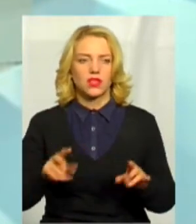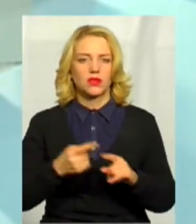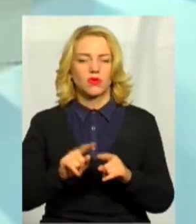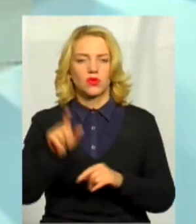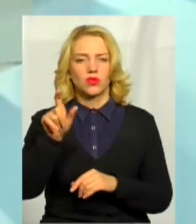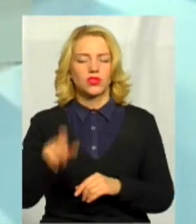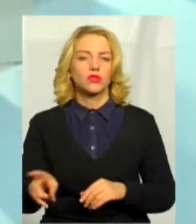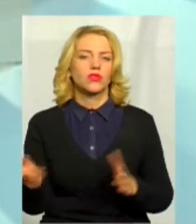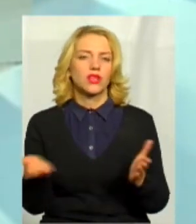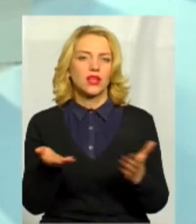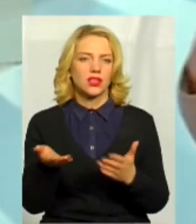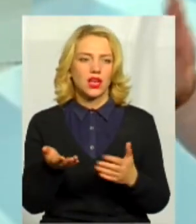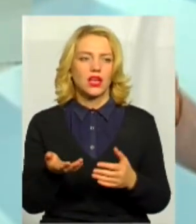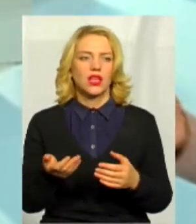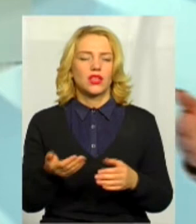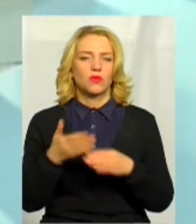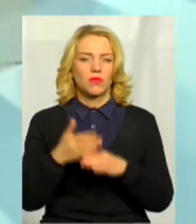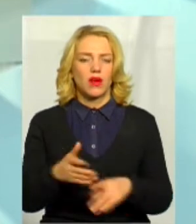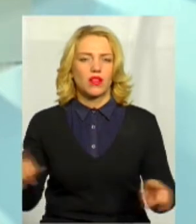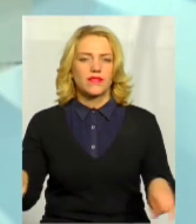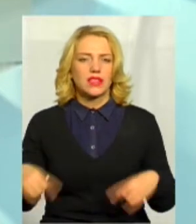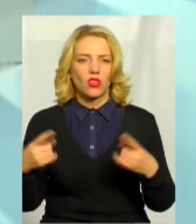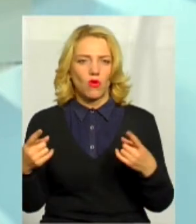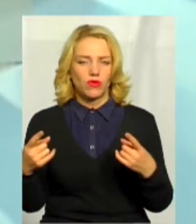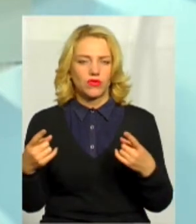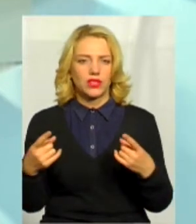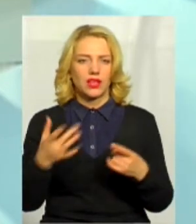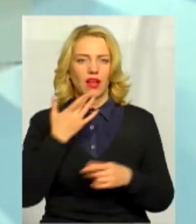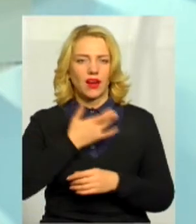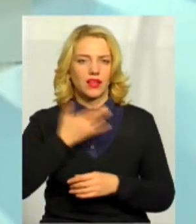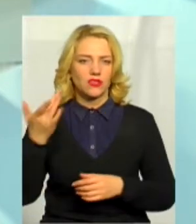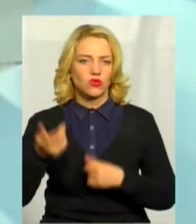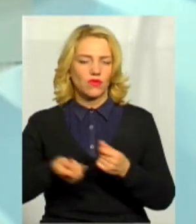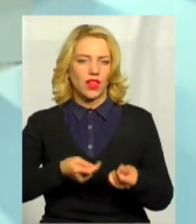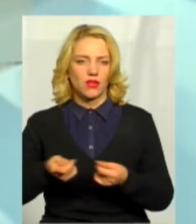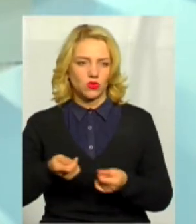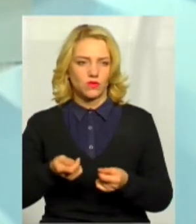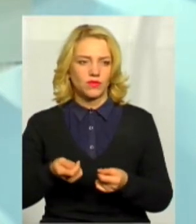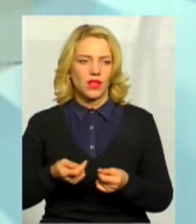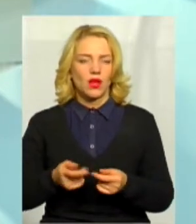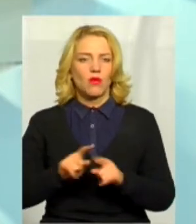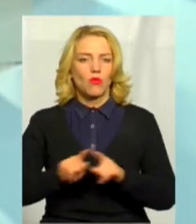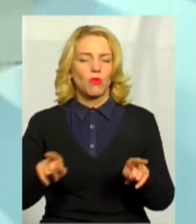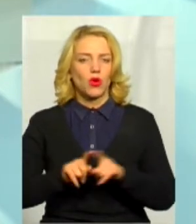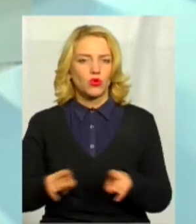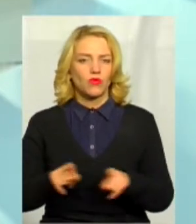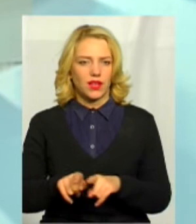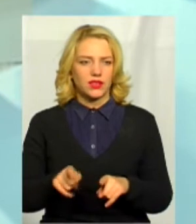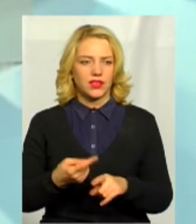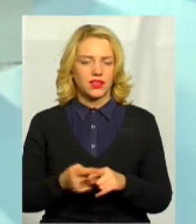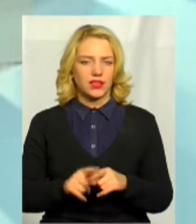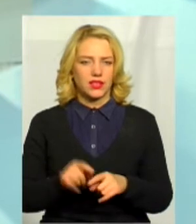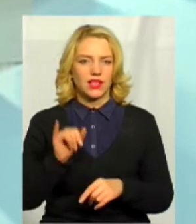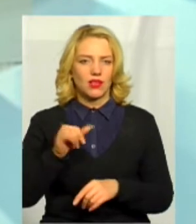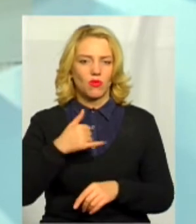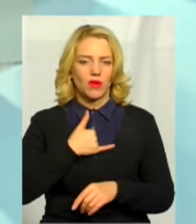людину, яка допомагала встановлювати радянську владу, пропагувати її. В мене